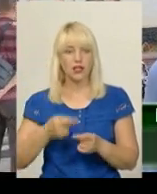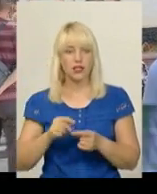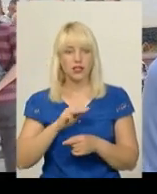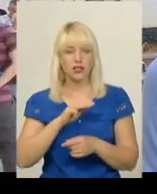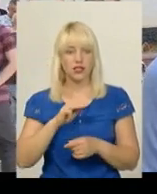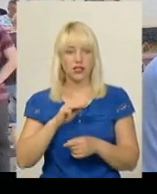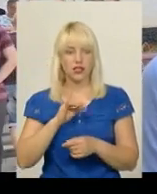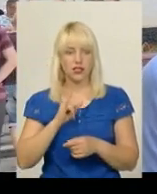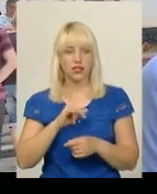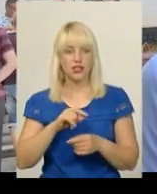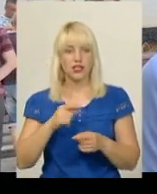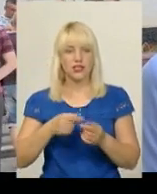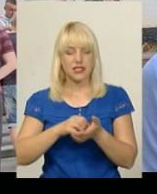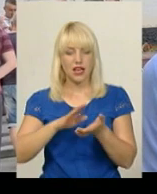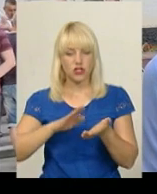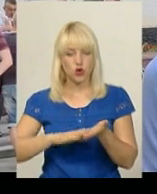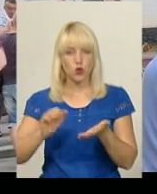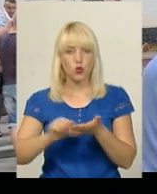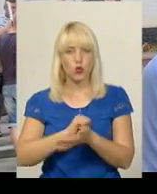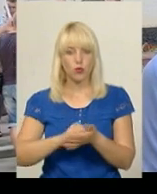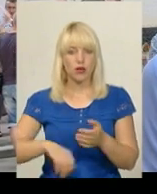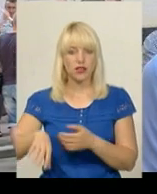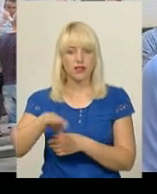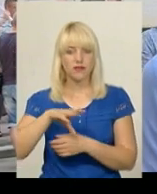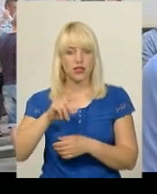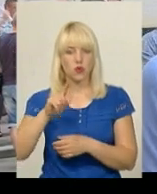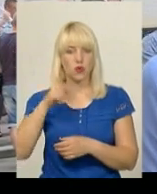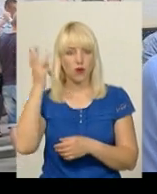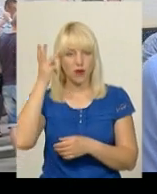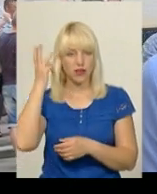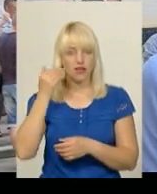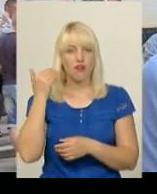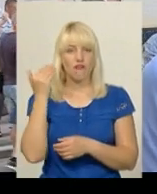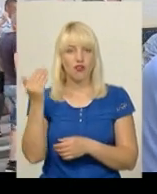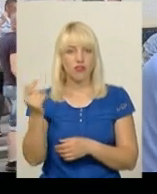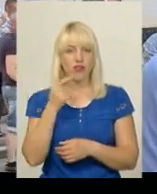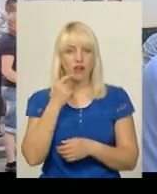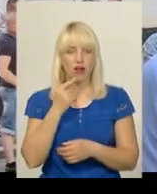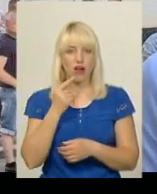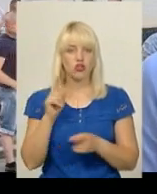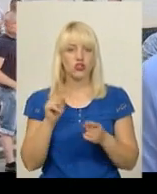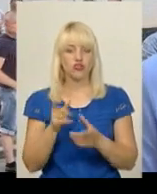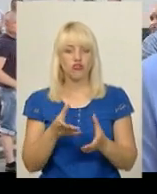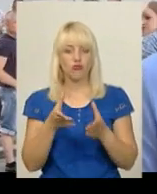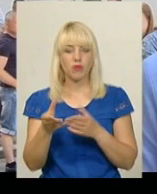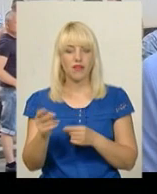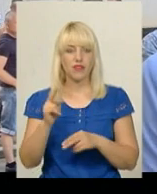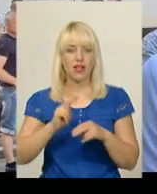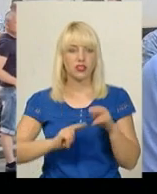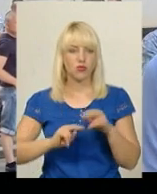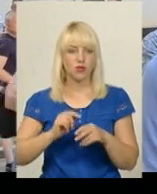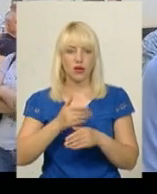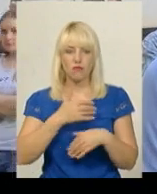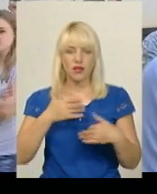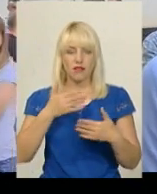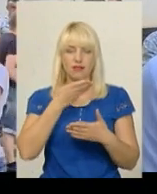кооператив зареєстрований в місті Хмельницькому. І вони кажуть, що безпосередній вплив на самого забудовника ми не маємо, на